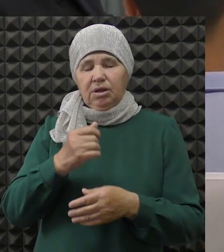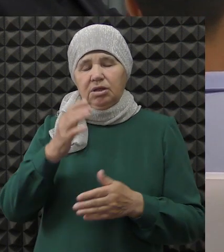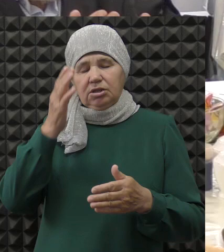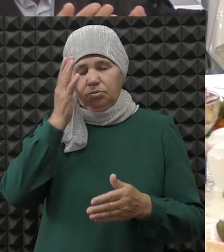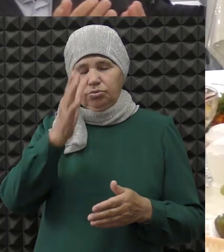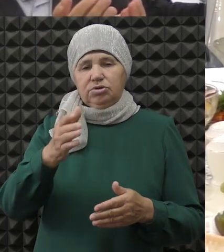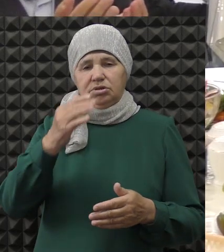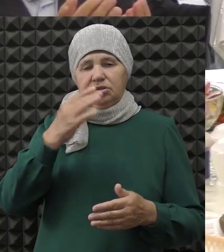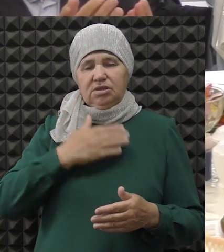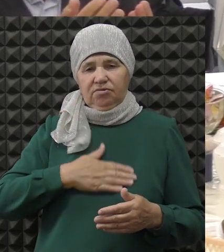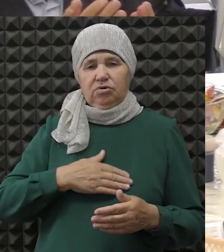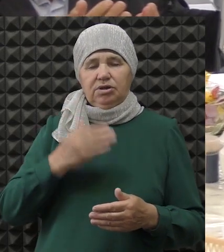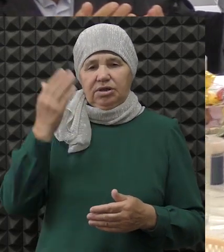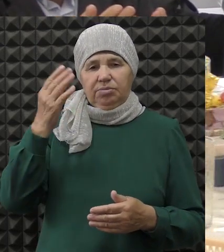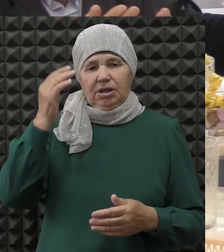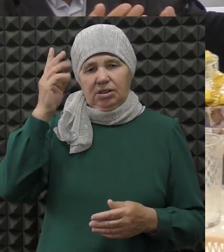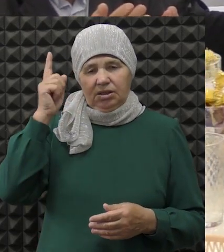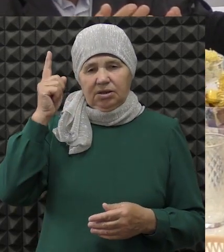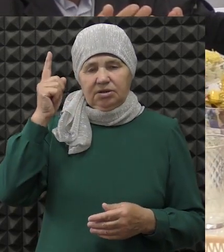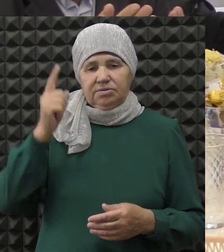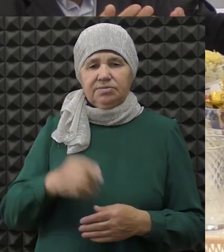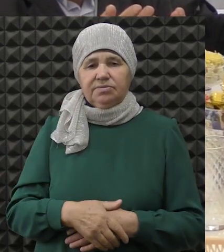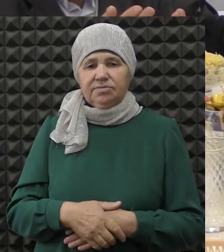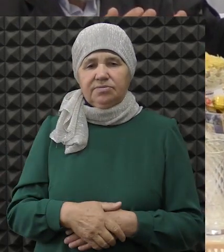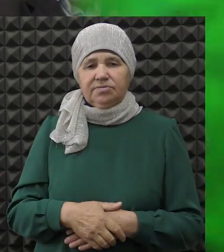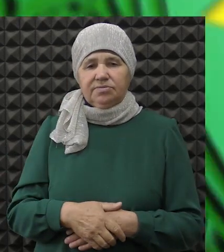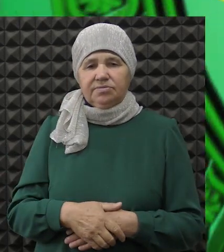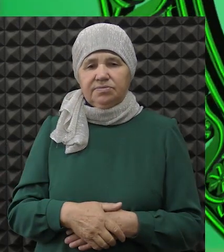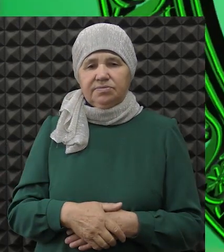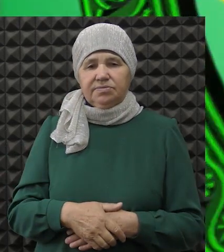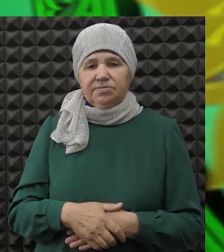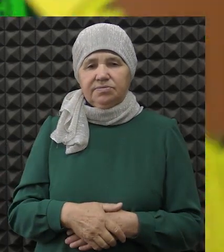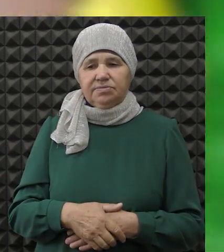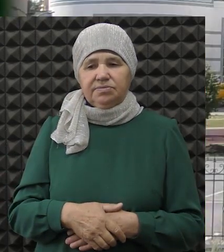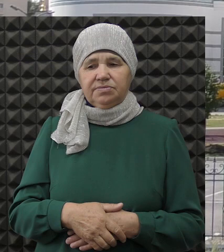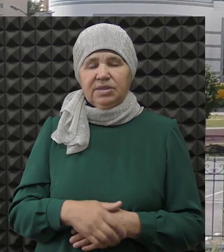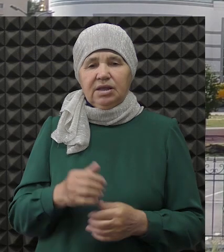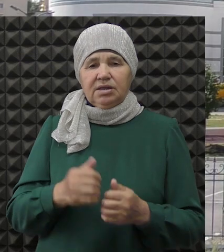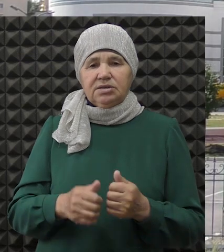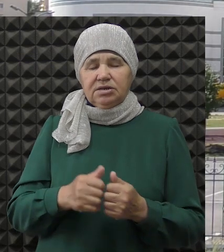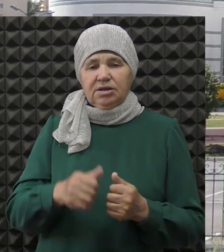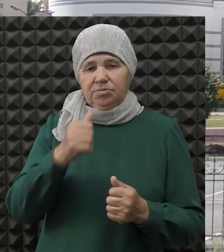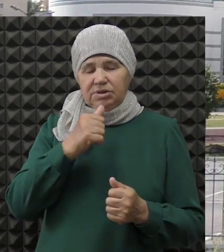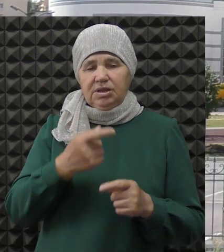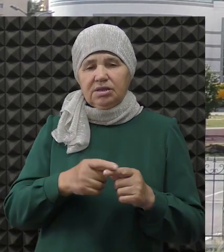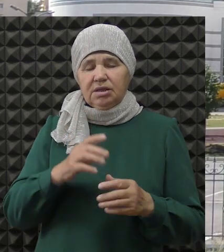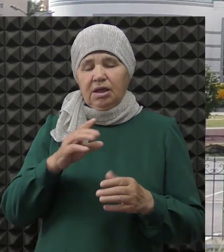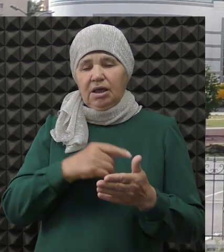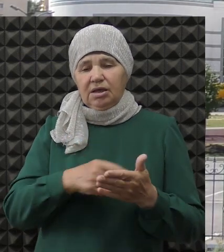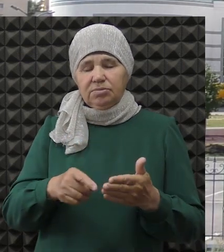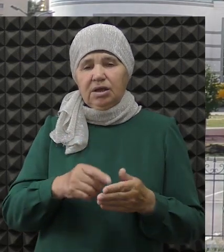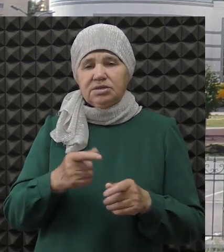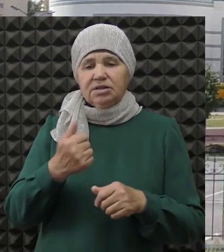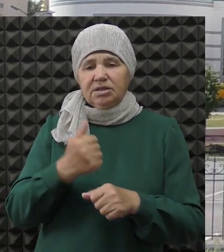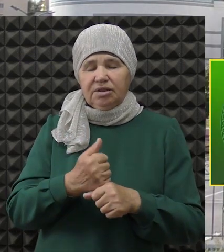доволен имя Аллах, и да вознаградит их в полной мере. Аминь. Впереди месяц, в котором мусульмане всего мира